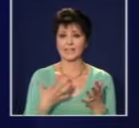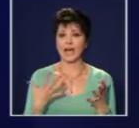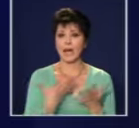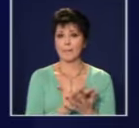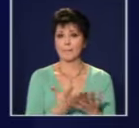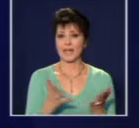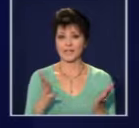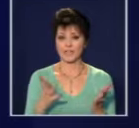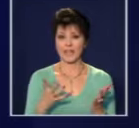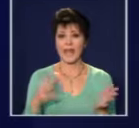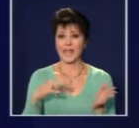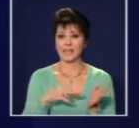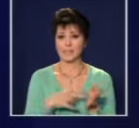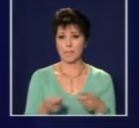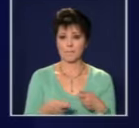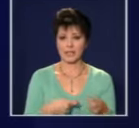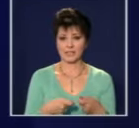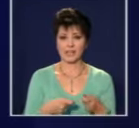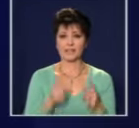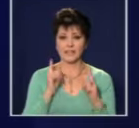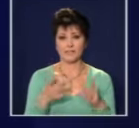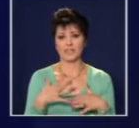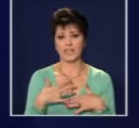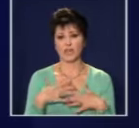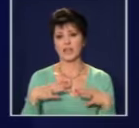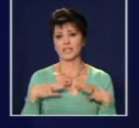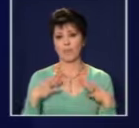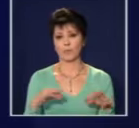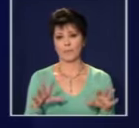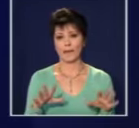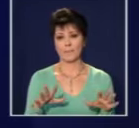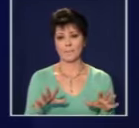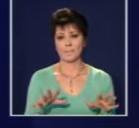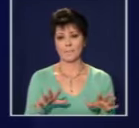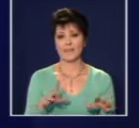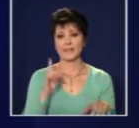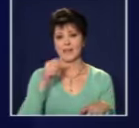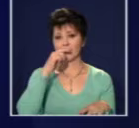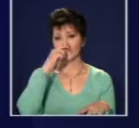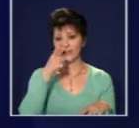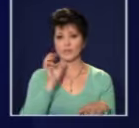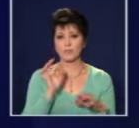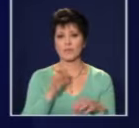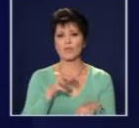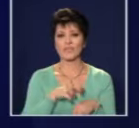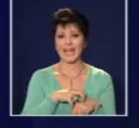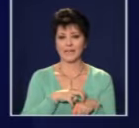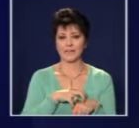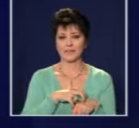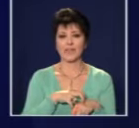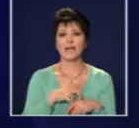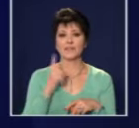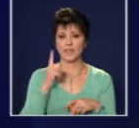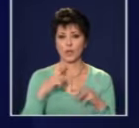се свобода на енергийния пазар. И най-важното. В Дания ще ви дам пример. Едно семейство,